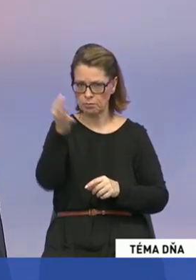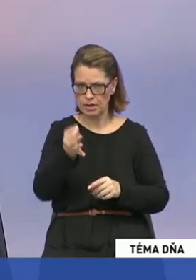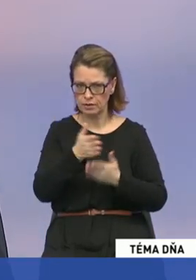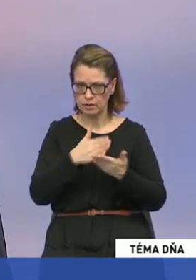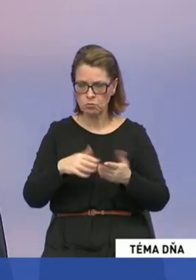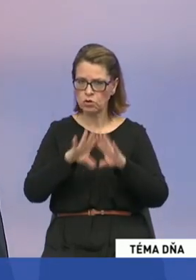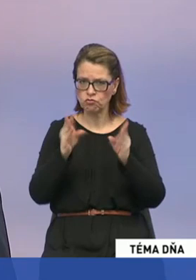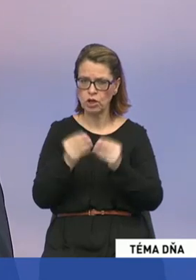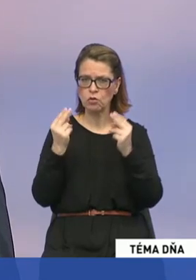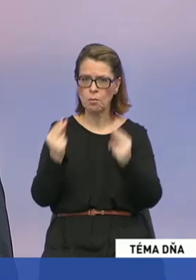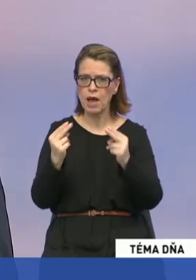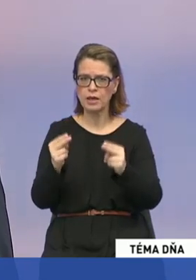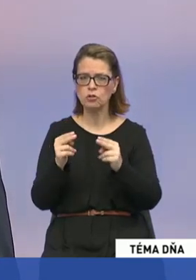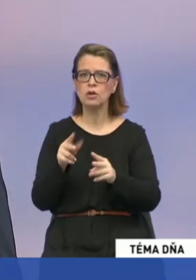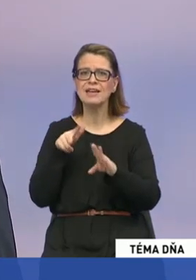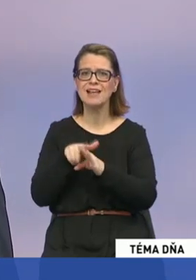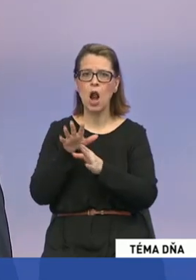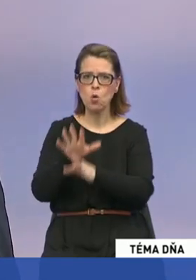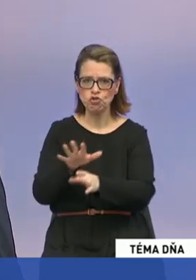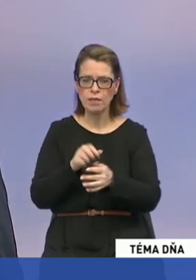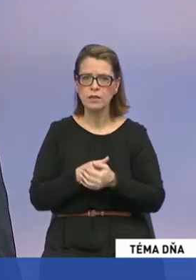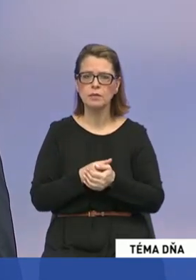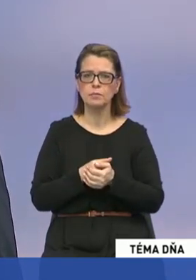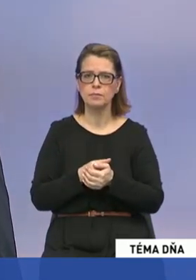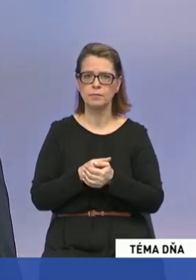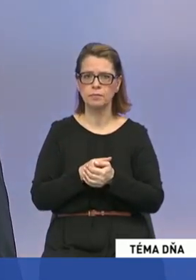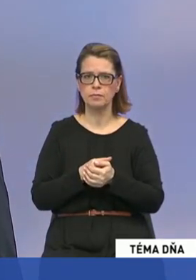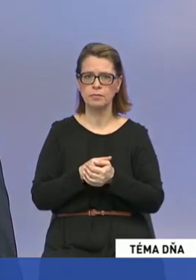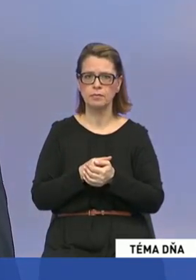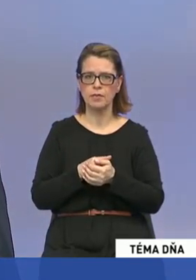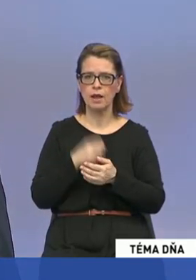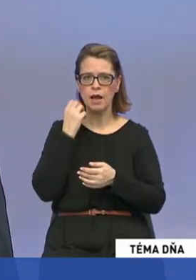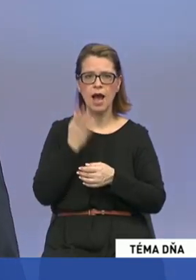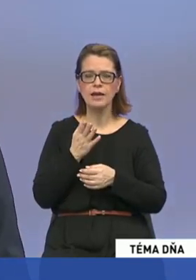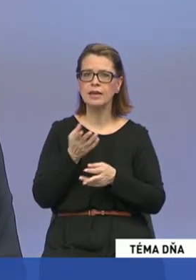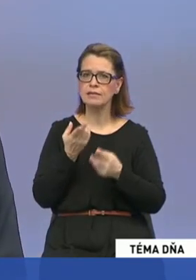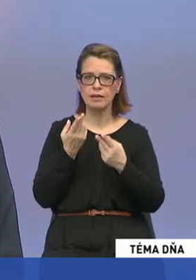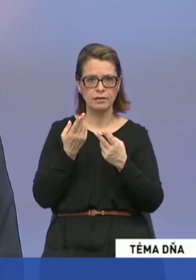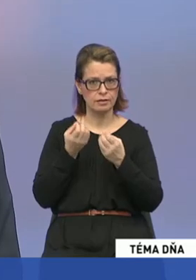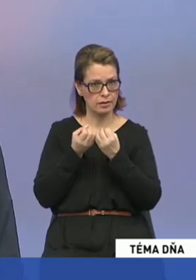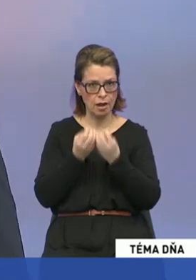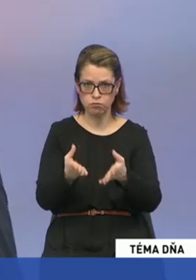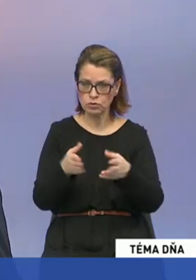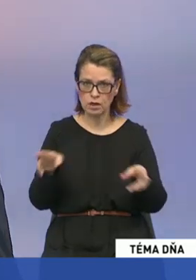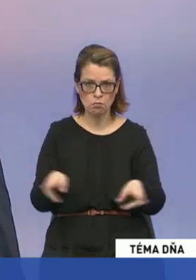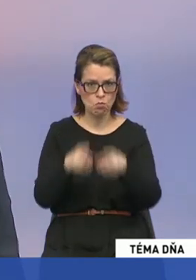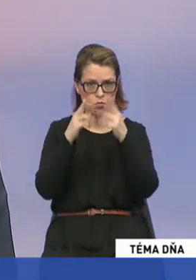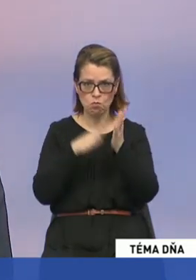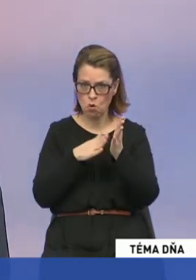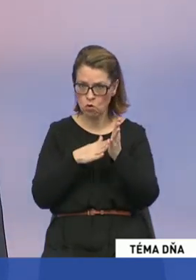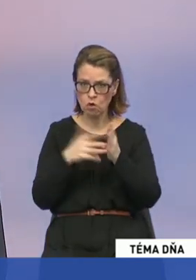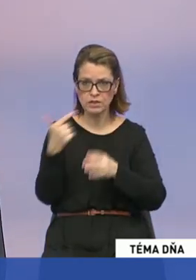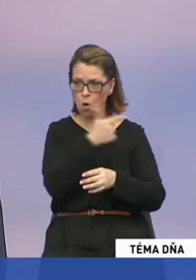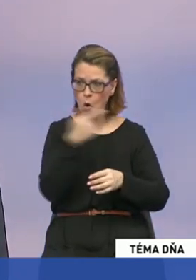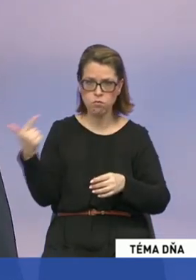Všetok tento majetok je založený. A ak nedôjde k spusteniu týchto mochoviec, oboch